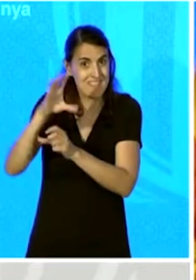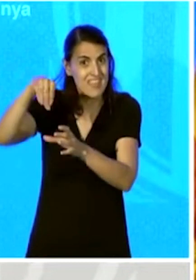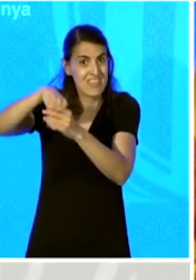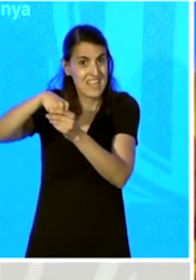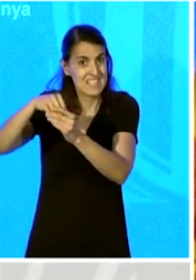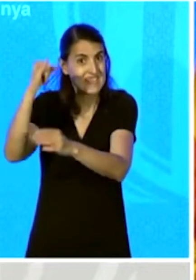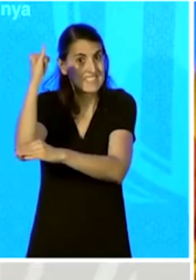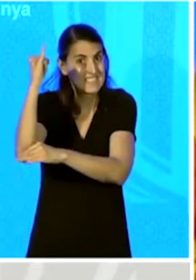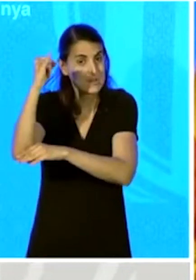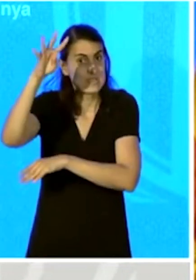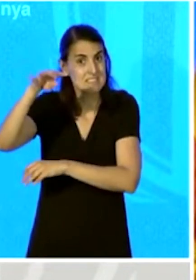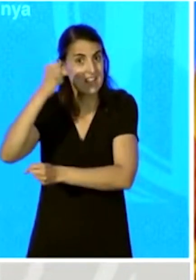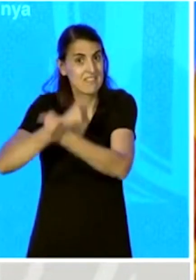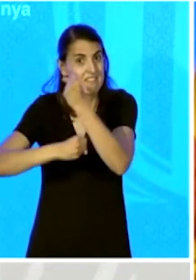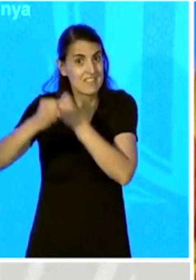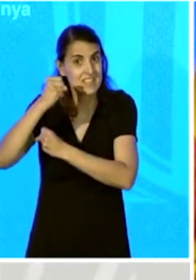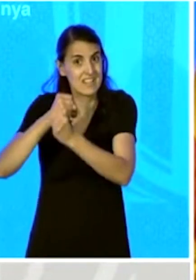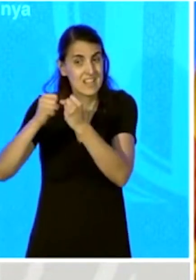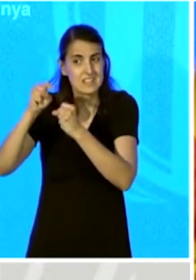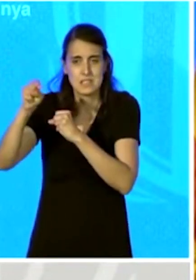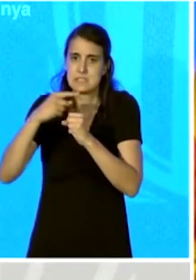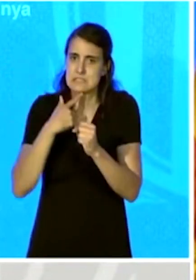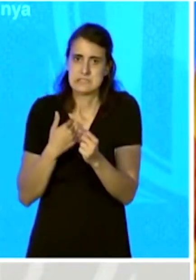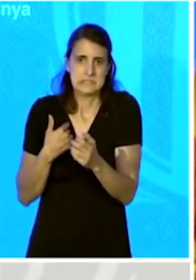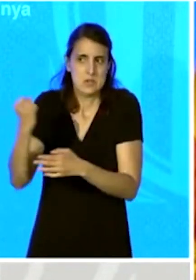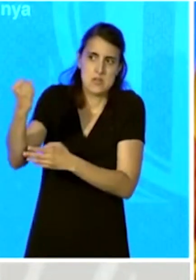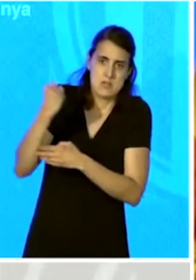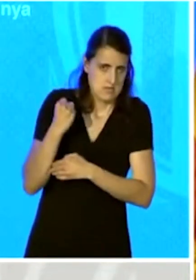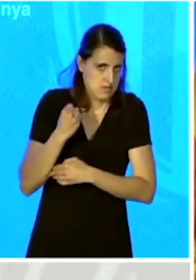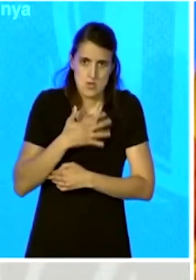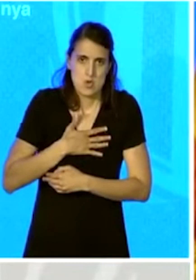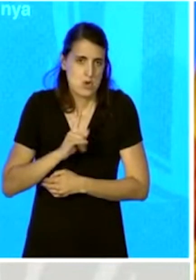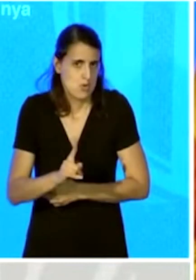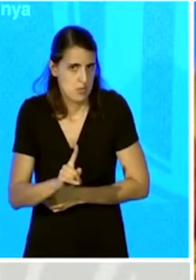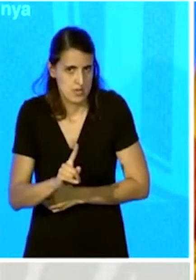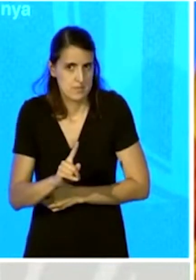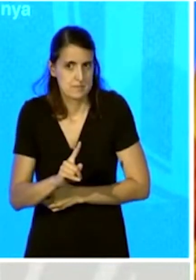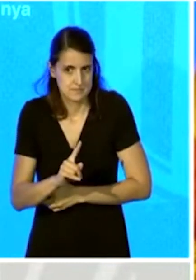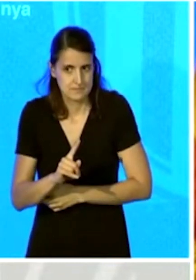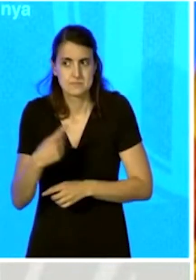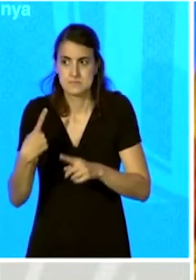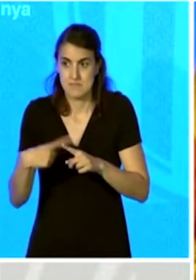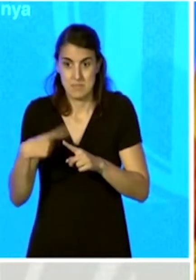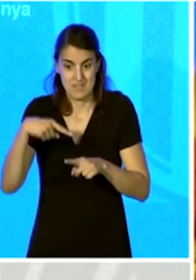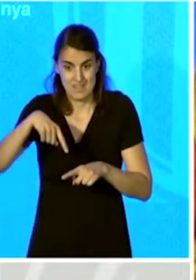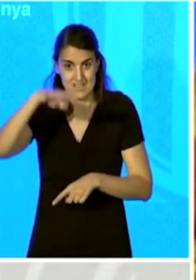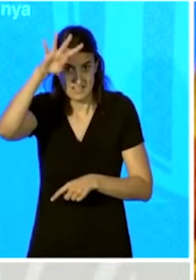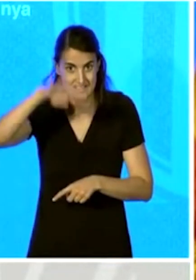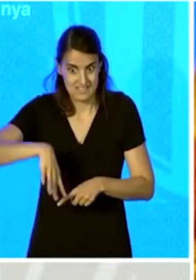donar curs a una operació que, si tenim en compte els precedents que han viscut en aquest país darrerament,